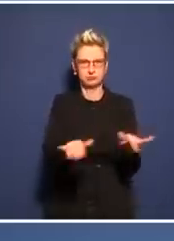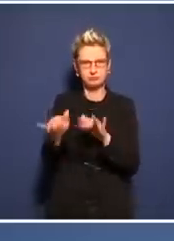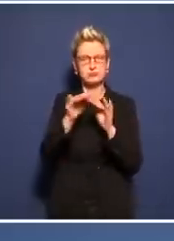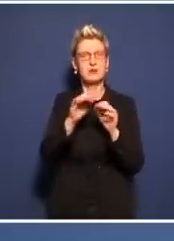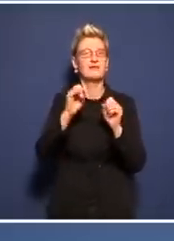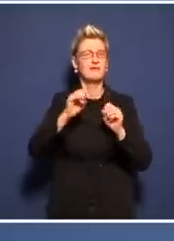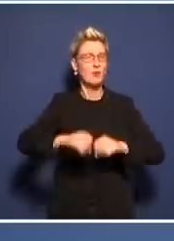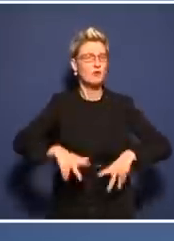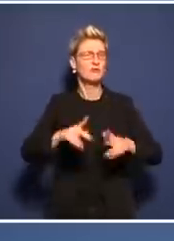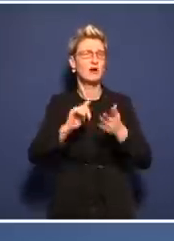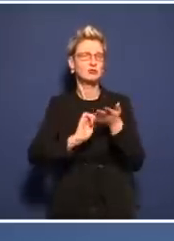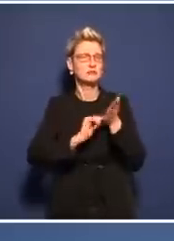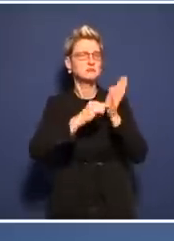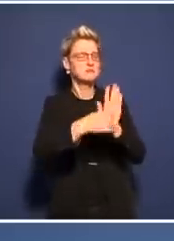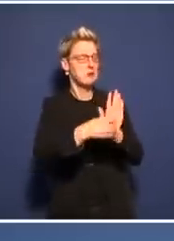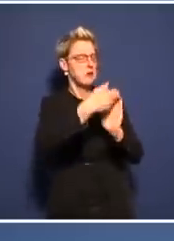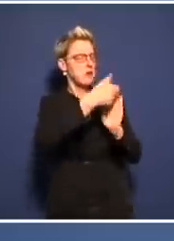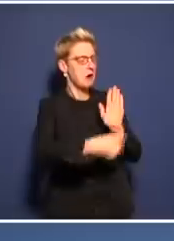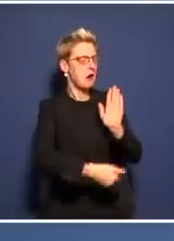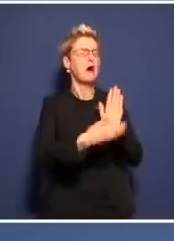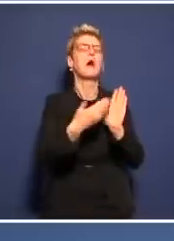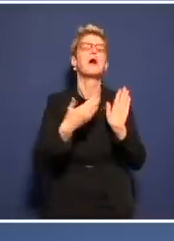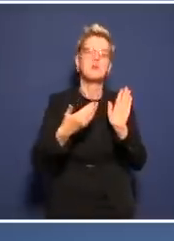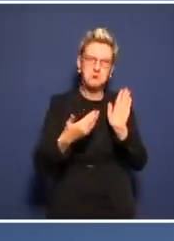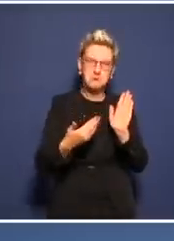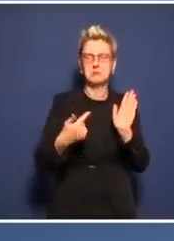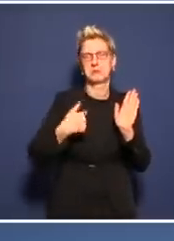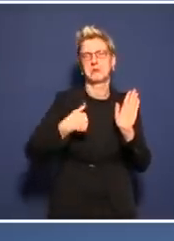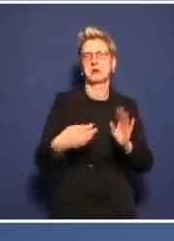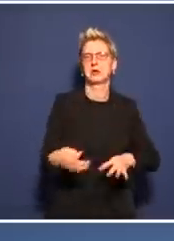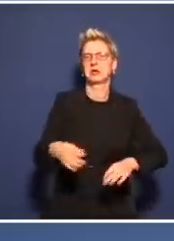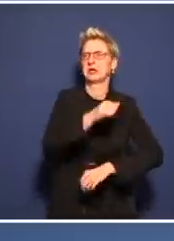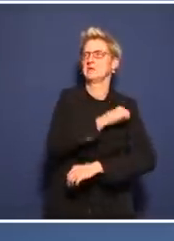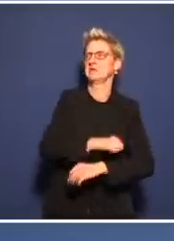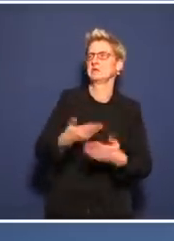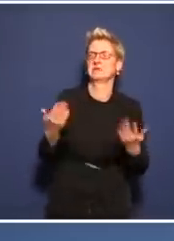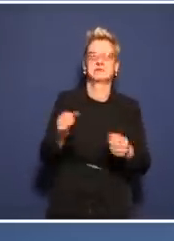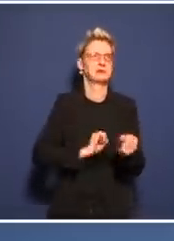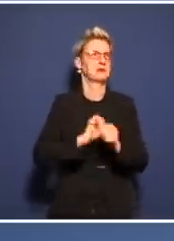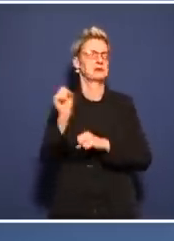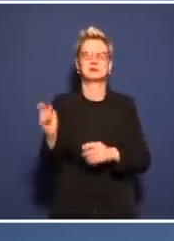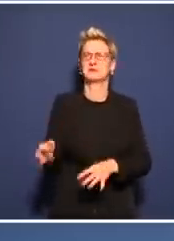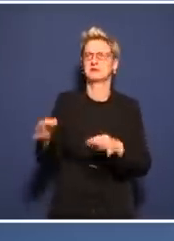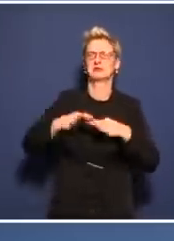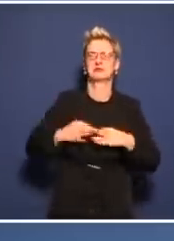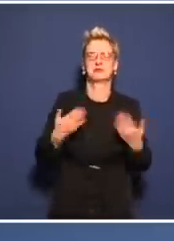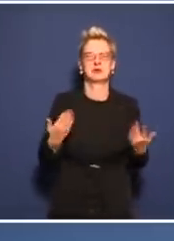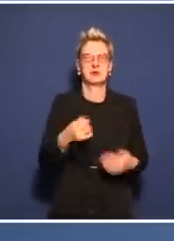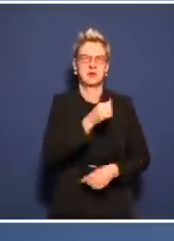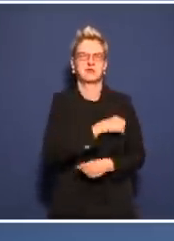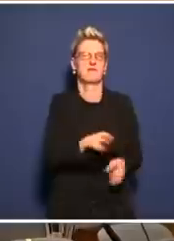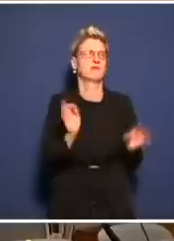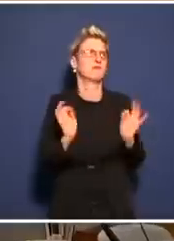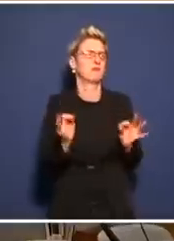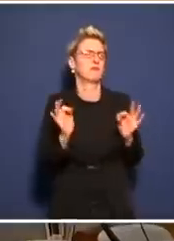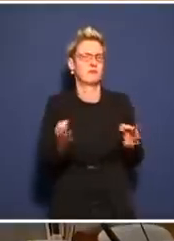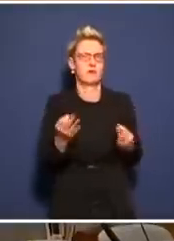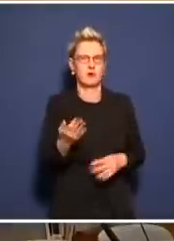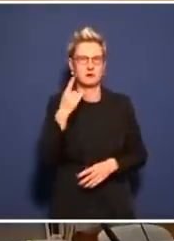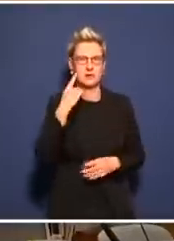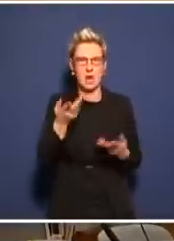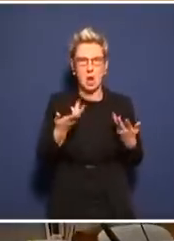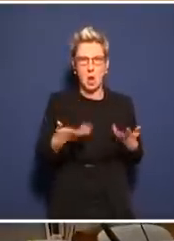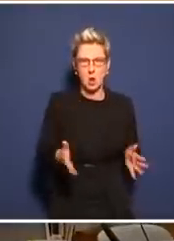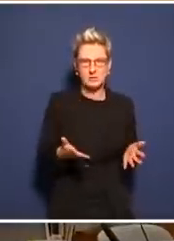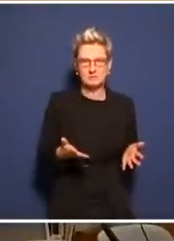dargestellt. So als wäre es ja jetzt dann komplett sinnlos geworden, sich überhaupt noch zu impfen. Ich kriege nicht mit, dass es so falsch dargestellt wird. Es gibt